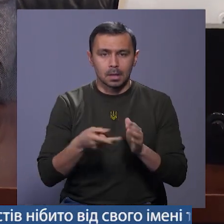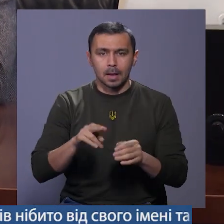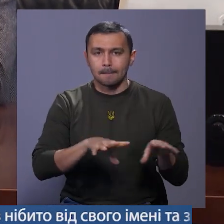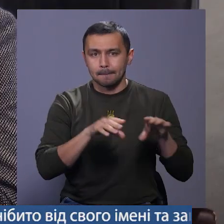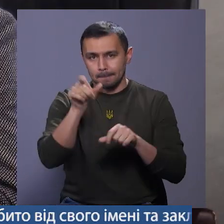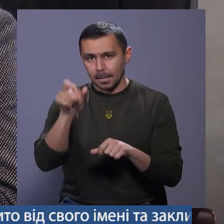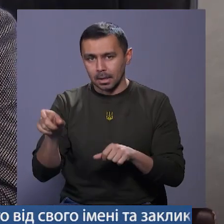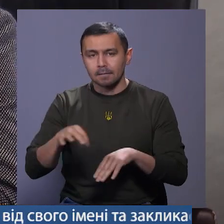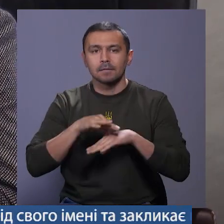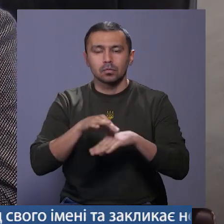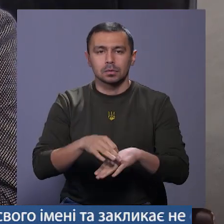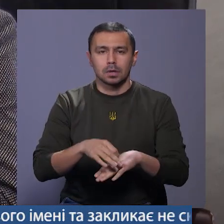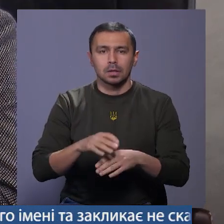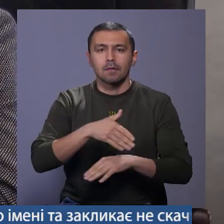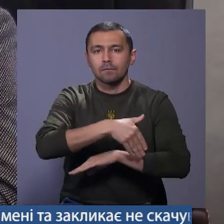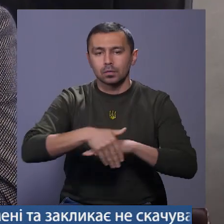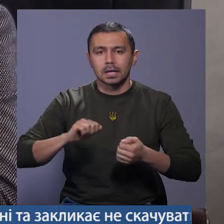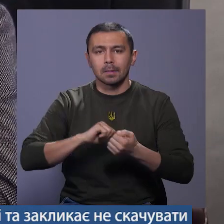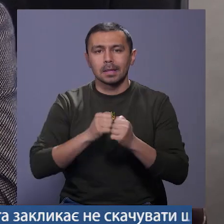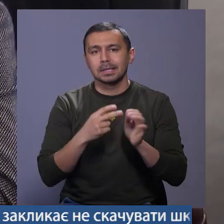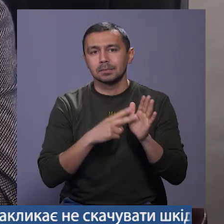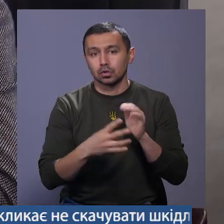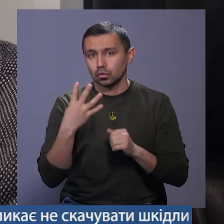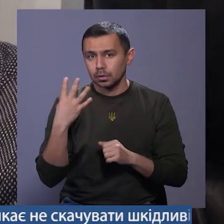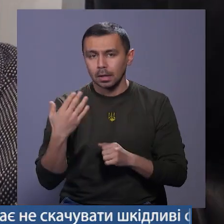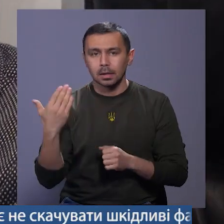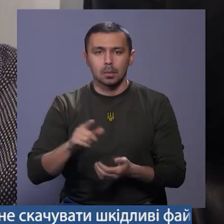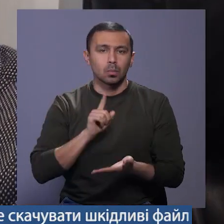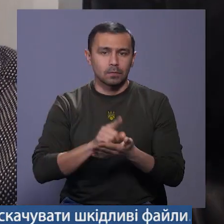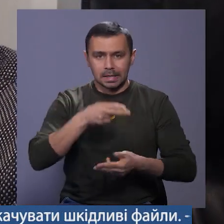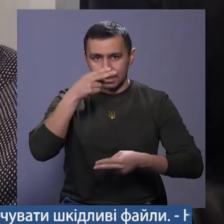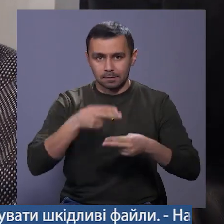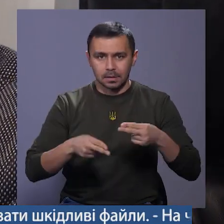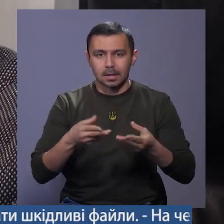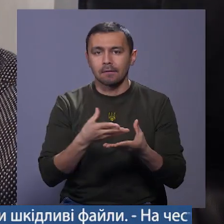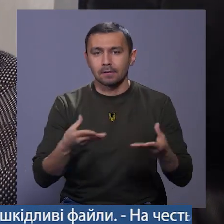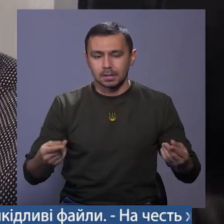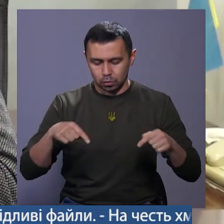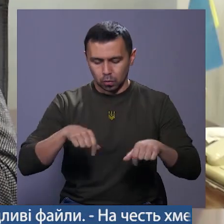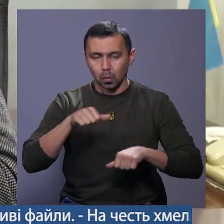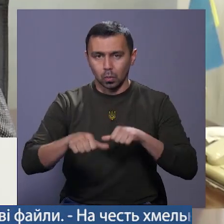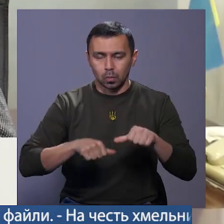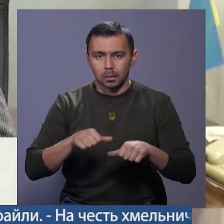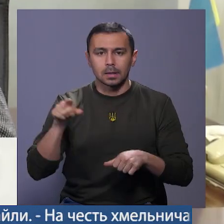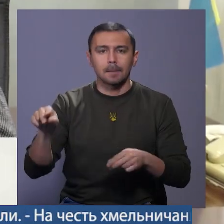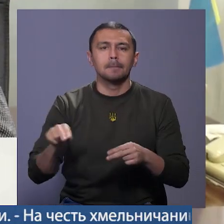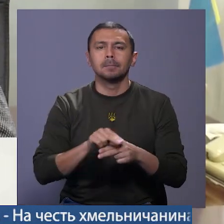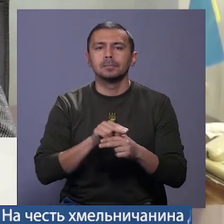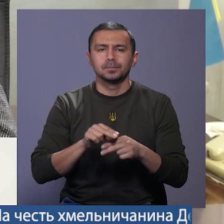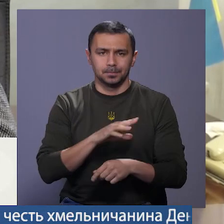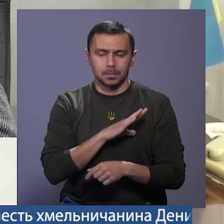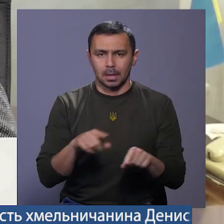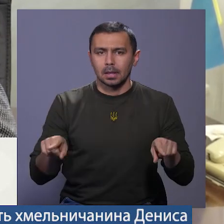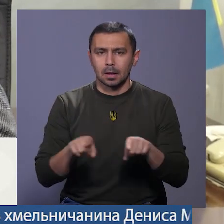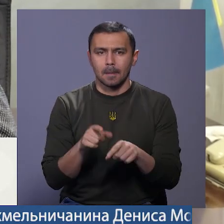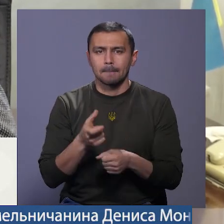переселенців ведуться і на Кам'янецькій, 74. Їх мають завершити навесні цього року. Там реконструкція була